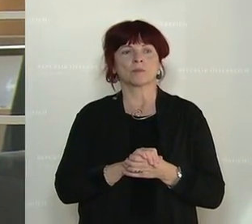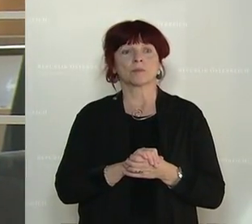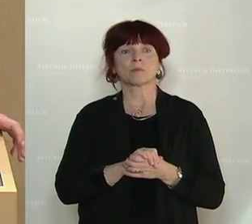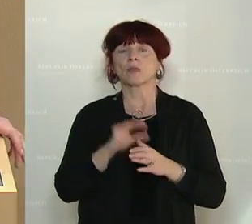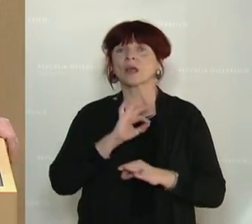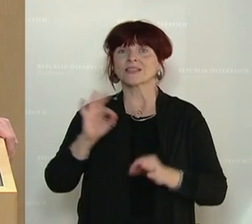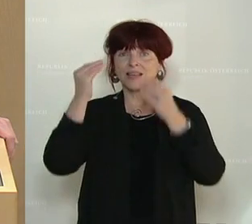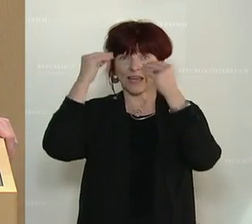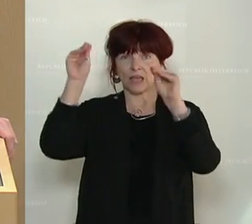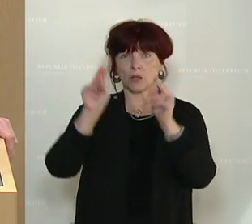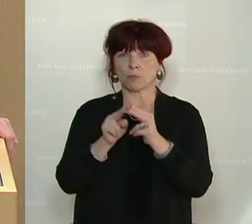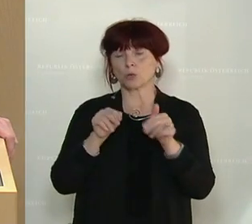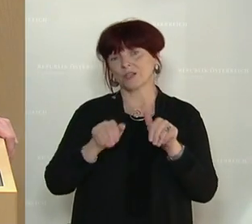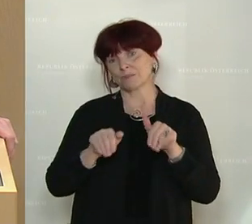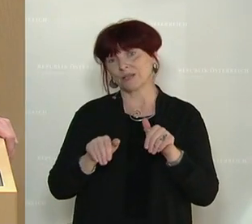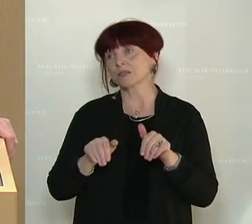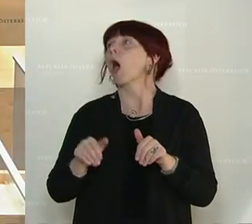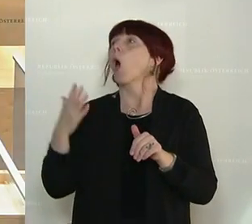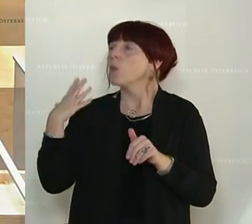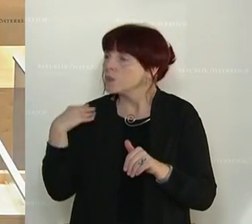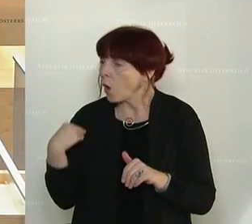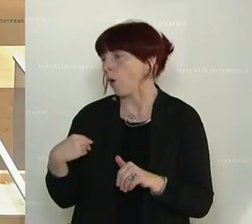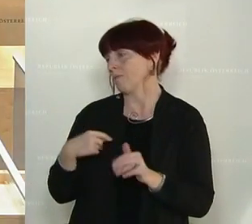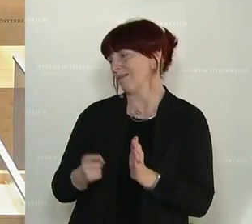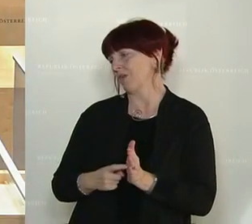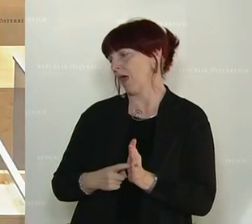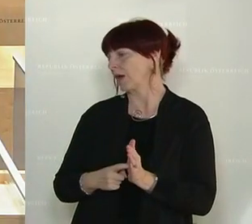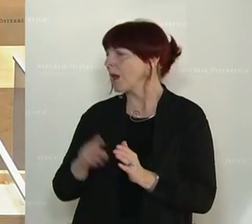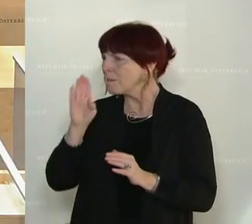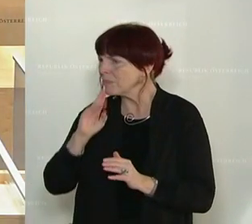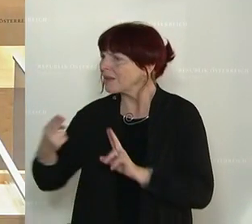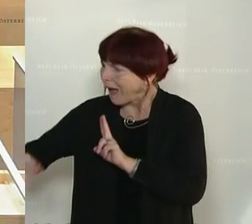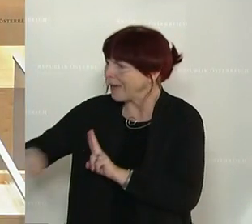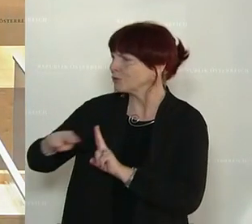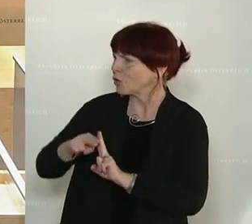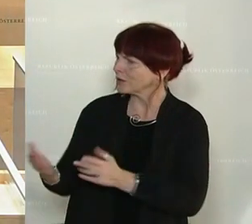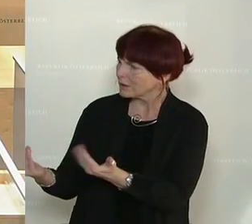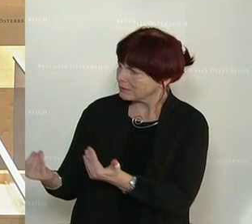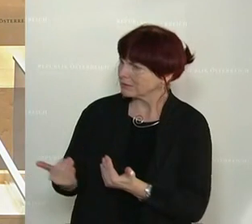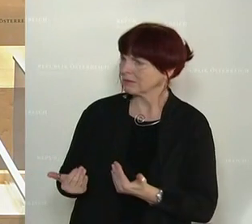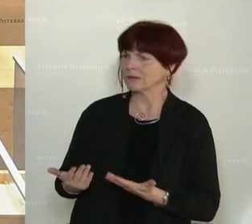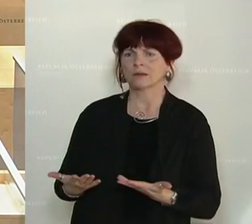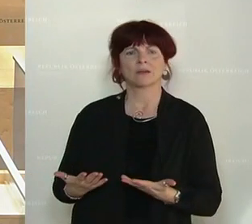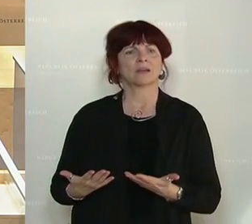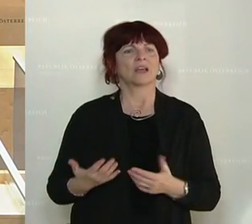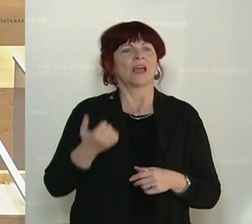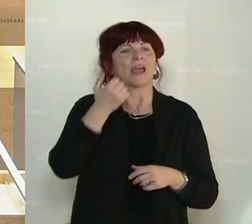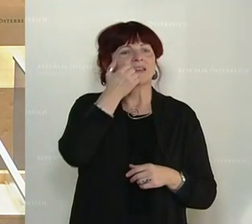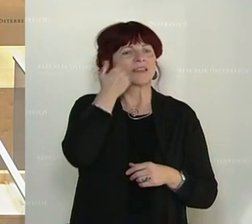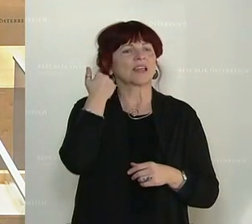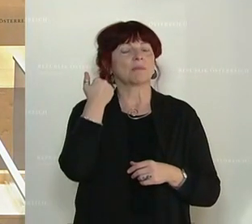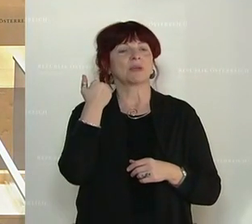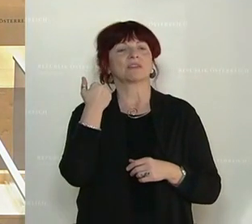Sehr geehrter Herr Bundesminister, ich fordere Sie noch einmal auf, hier konkrete Antworten zu liefern und schließe mit den Worten der Extremismus